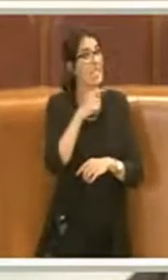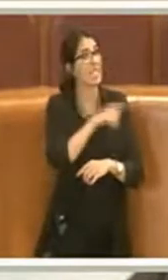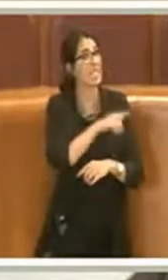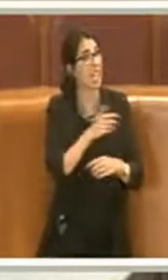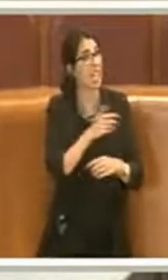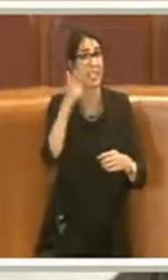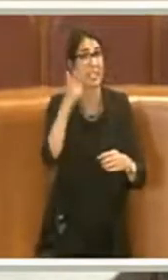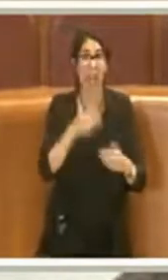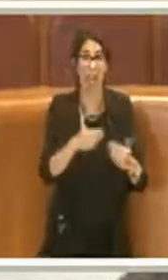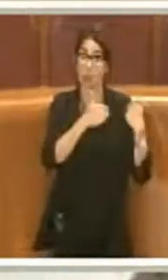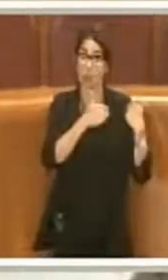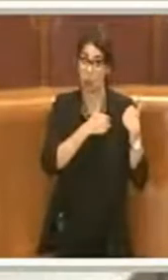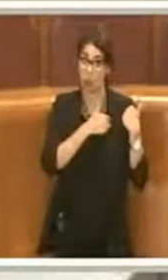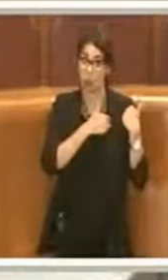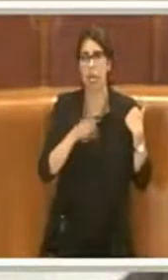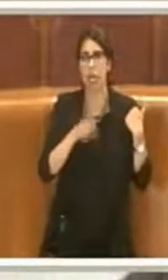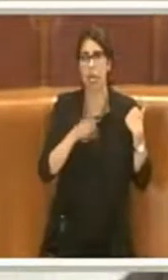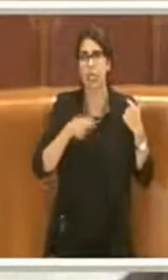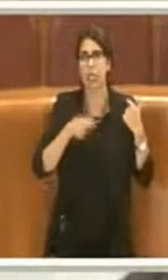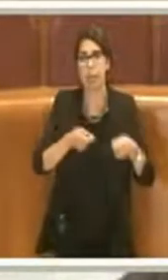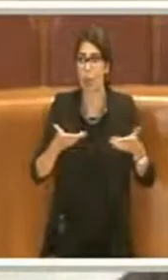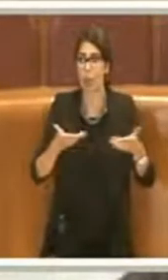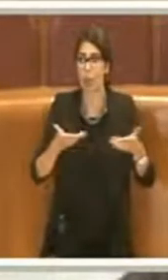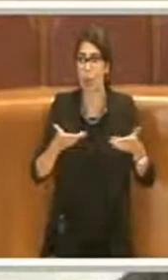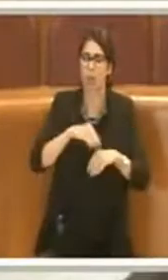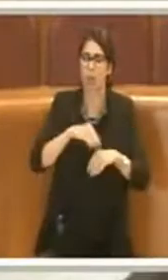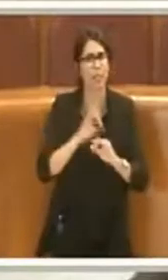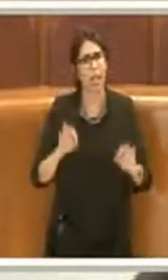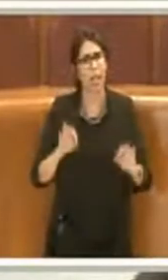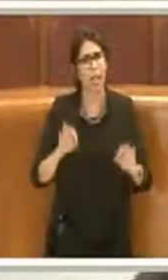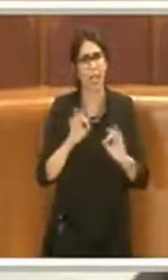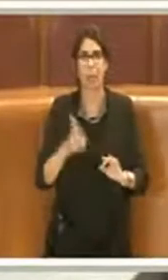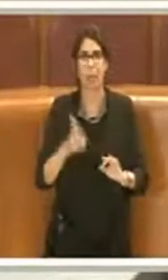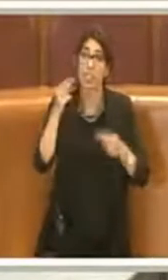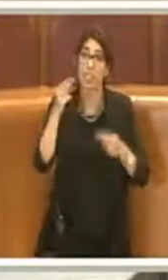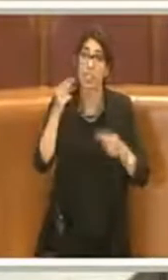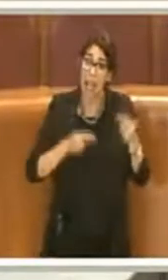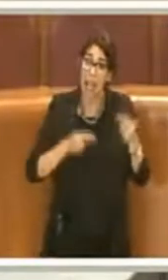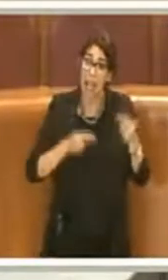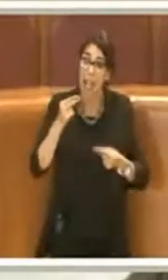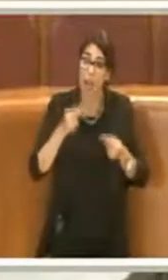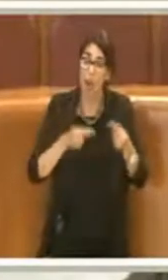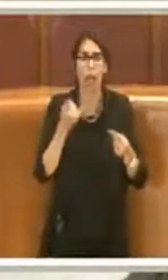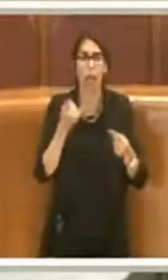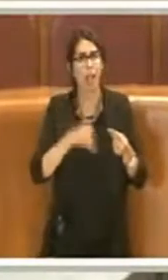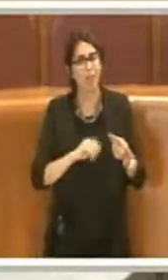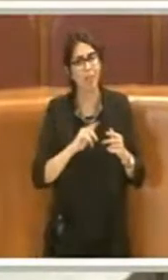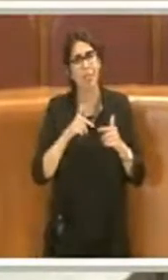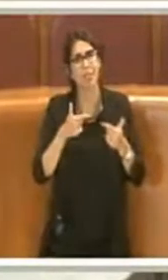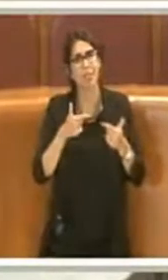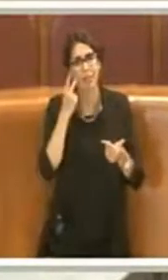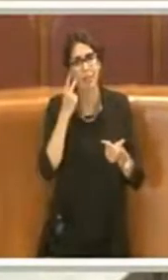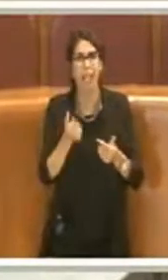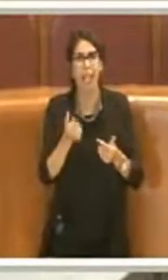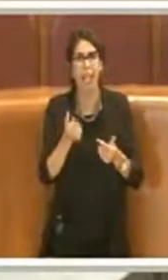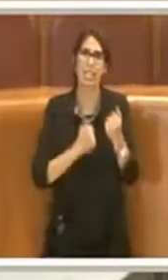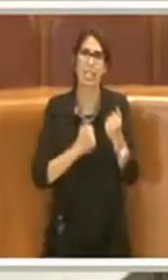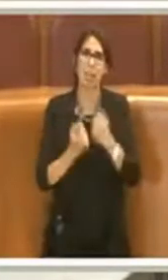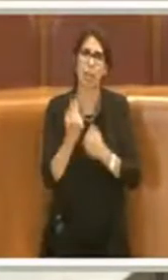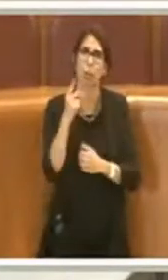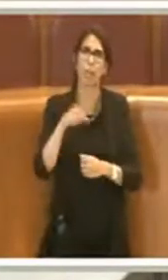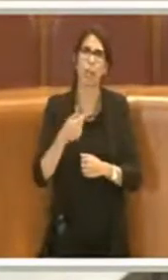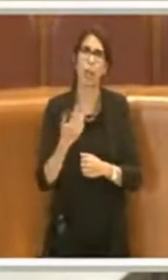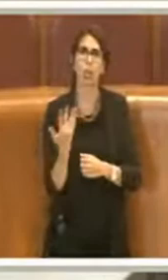un euro in più, anzi i calcoli che si fanno e che si andranno a risparmiare 2,5 miliardi di euro fino al